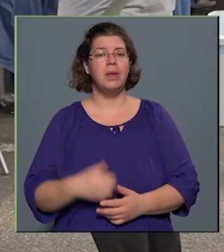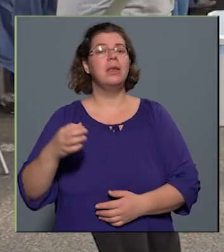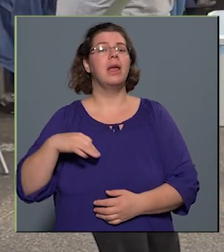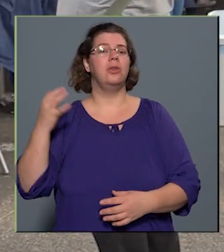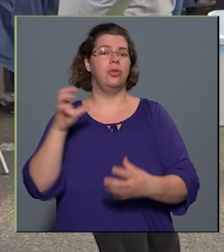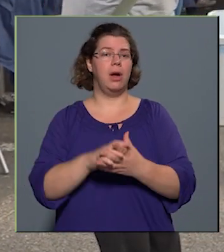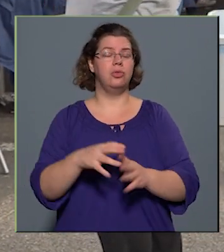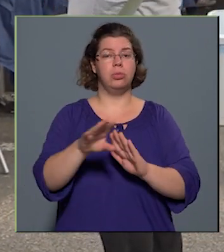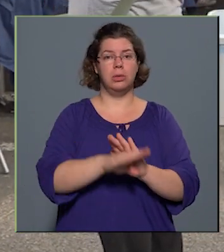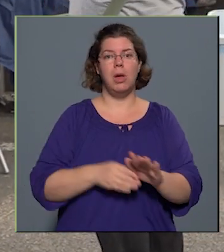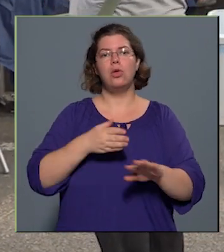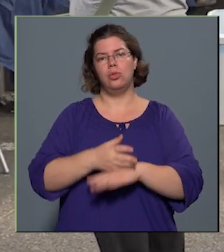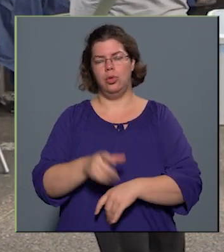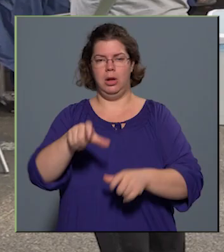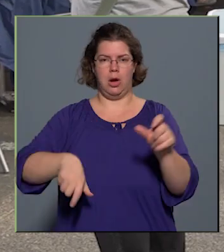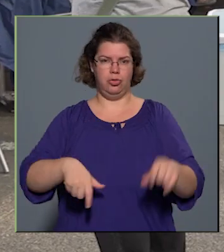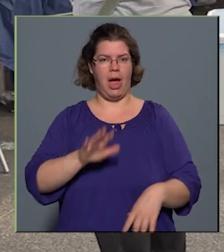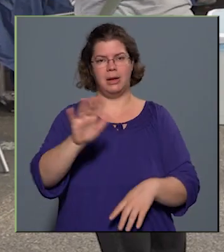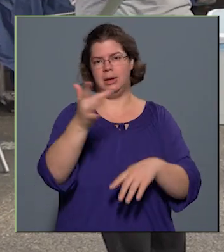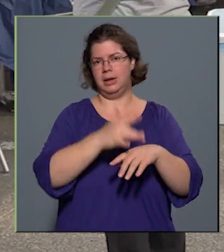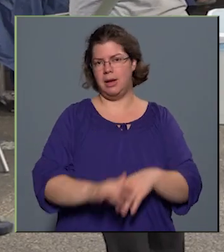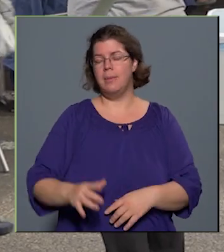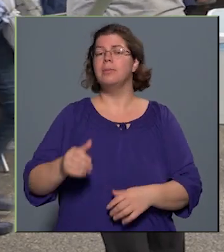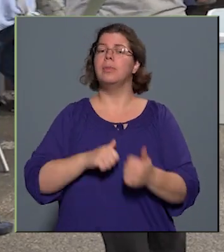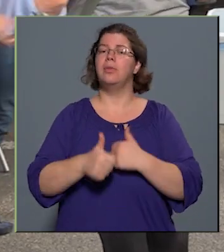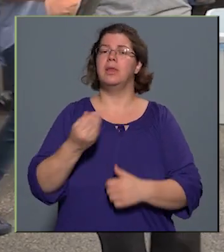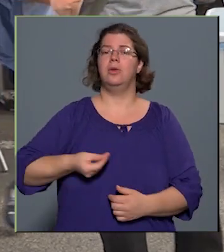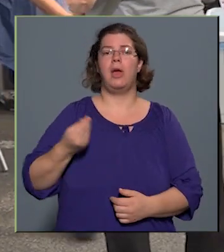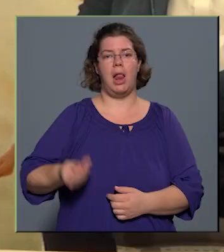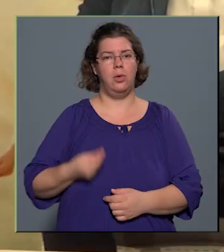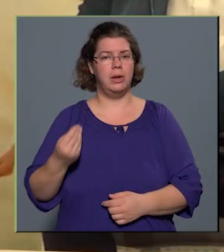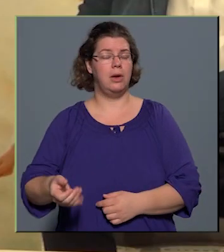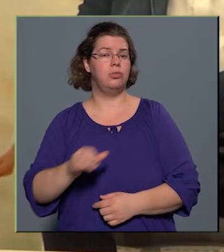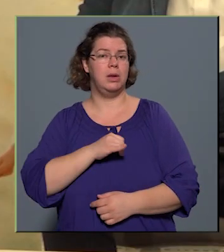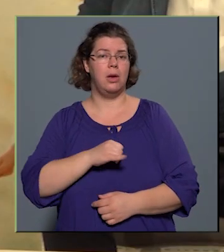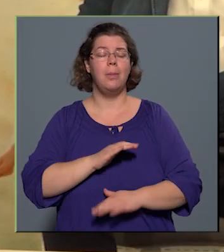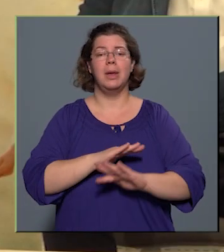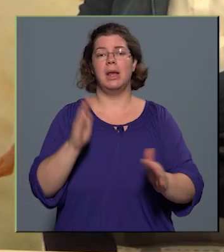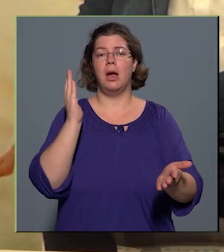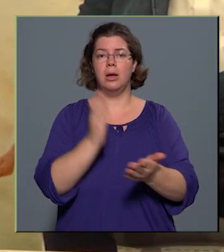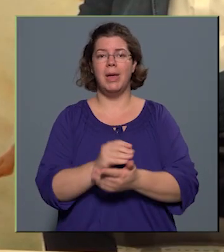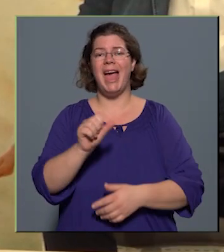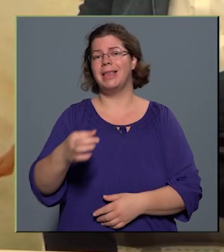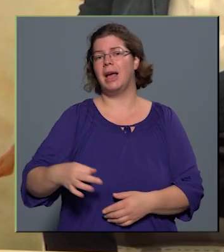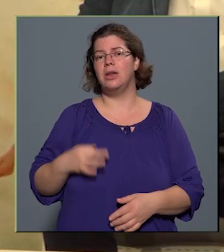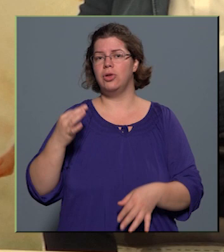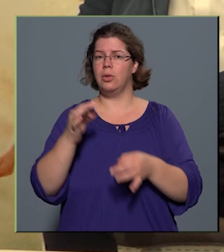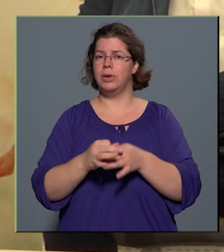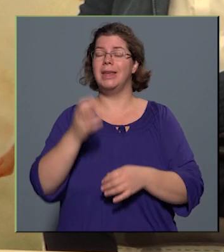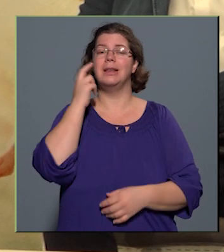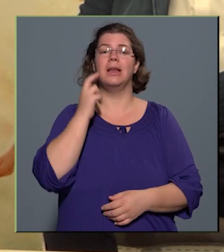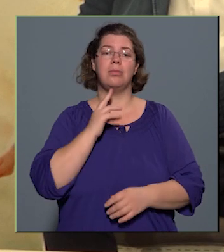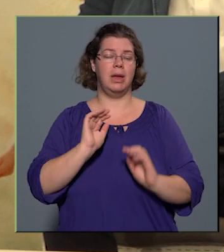lakosság számára ingyenes, prevenciós szűréseket és előadásokat biztosít, minden alkalommal támogat egy egészségügyi intézményt is.